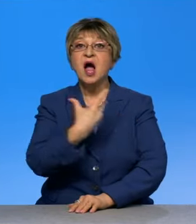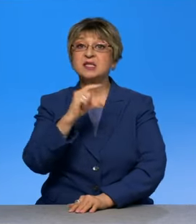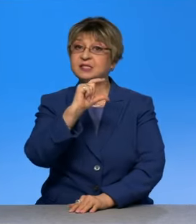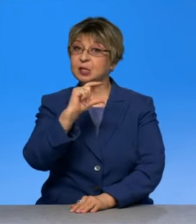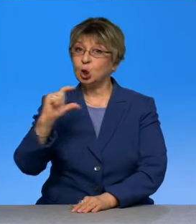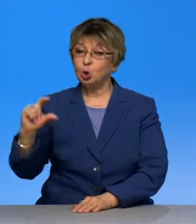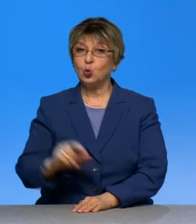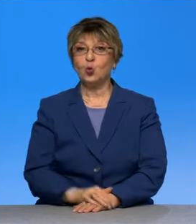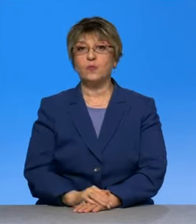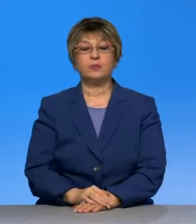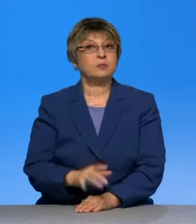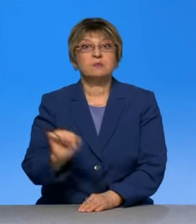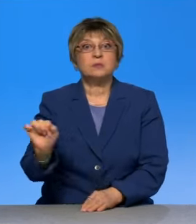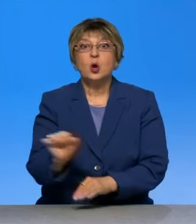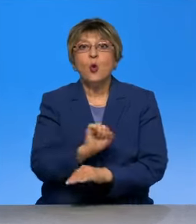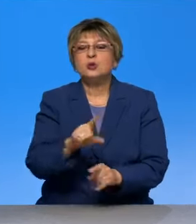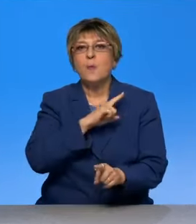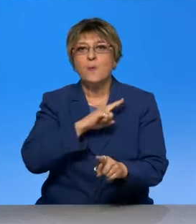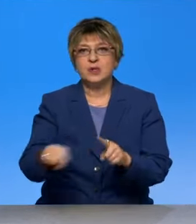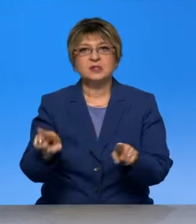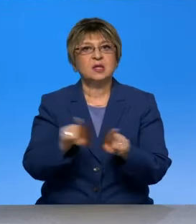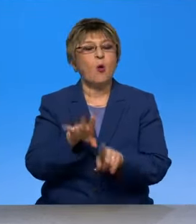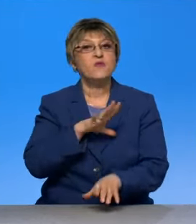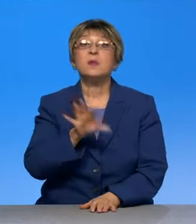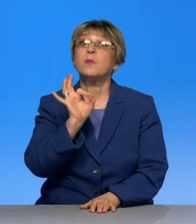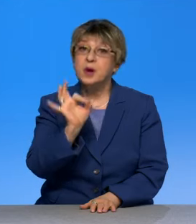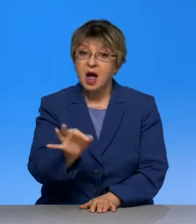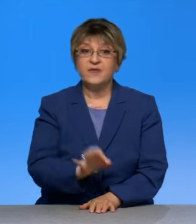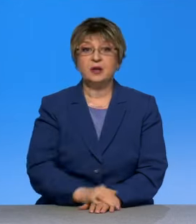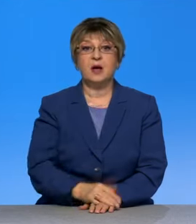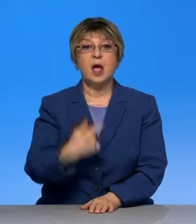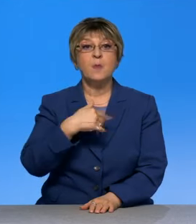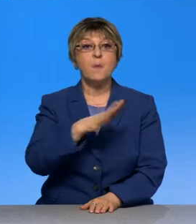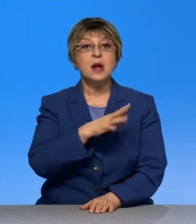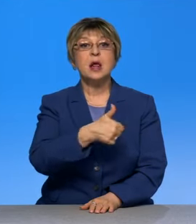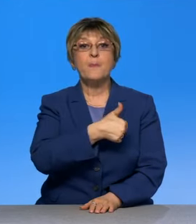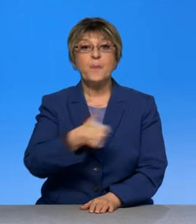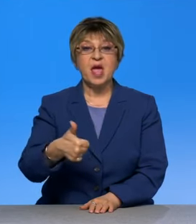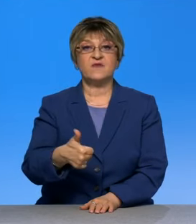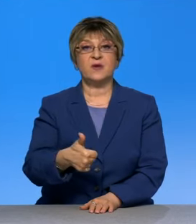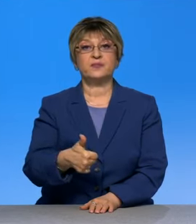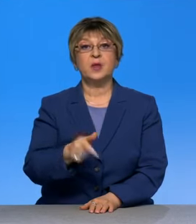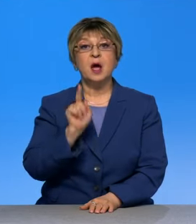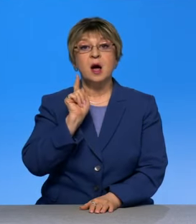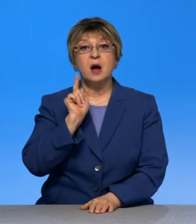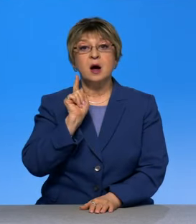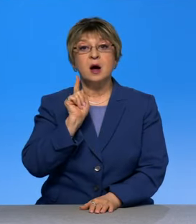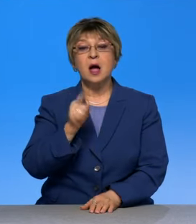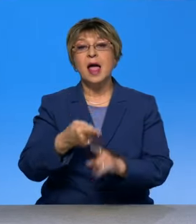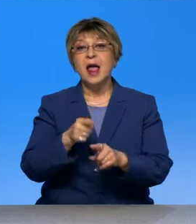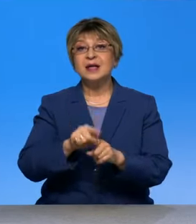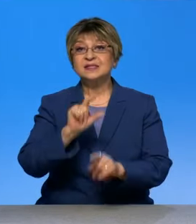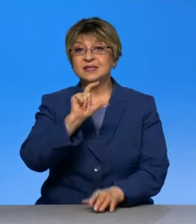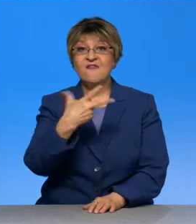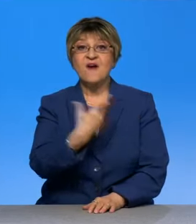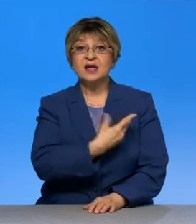создана просто рекордно быстро. Мне кажется, такого еще никогда не было. правильно. Никто. Потому что мы были первыми. Дело в том, что как раз именно эти вакцины у нас в